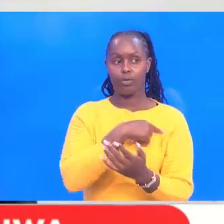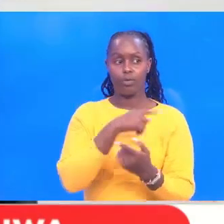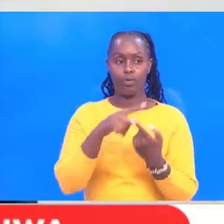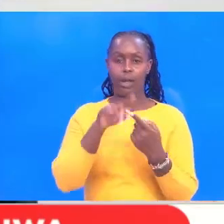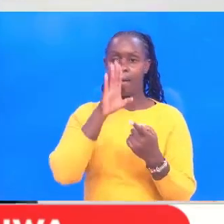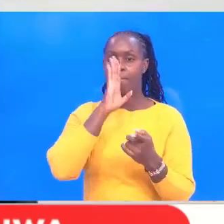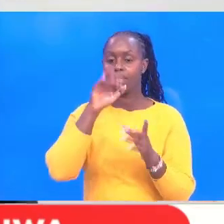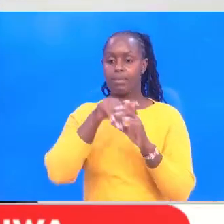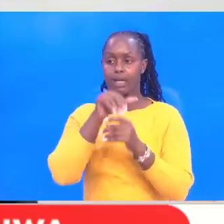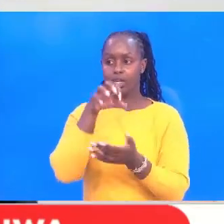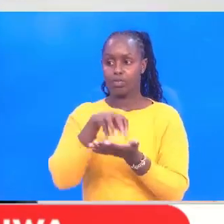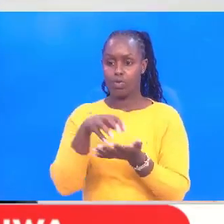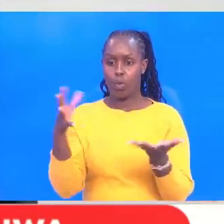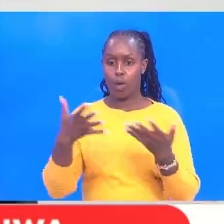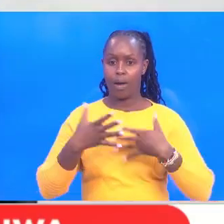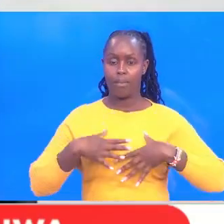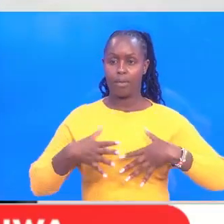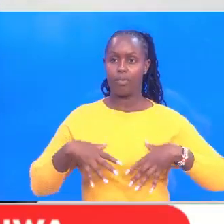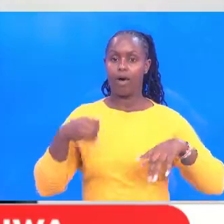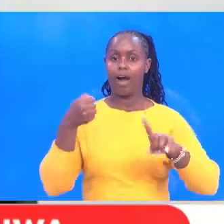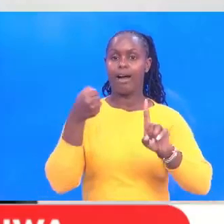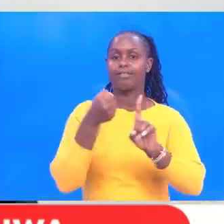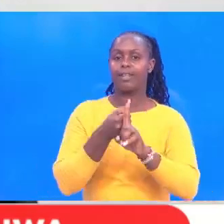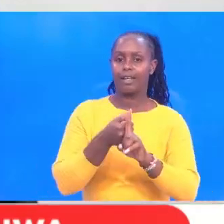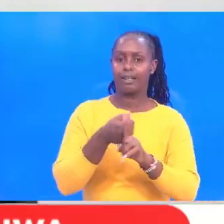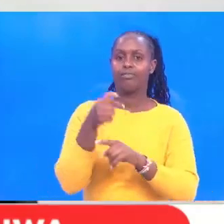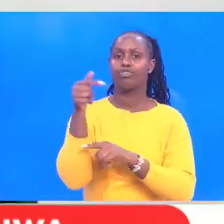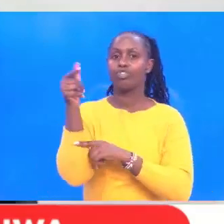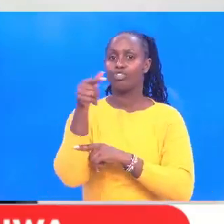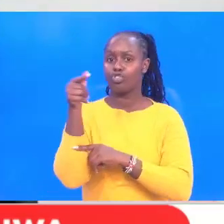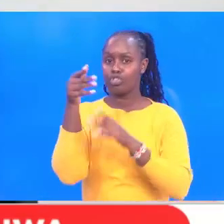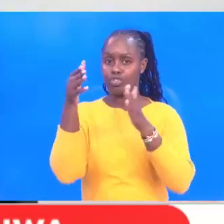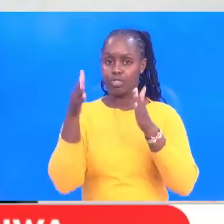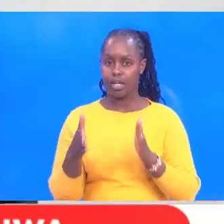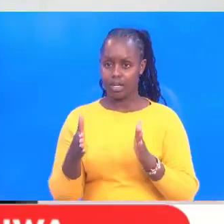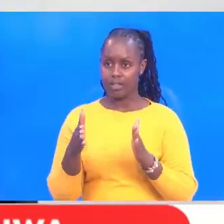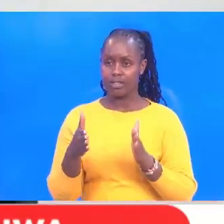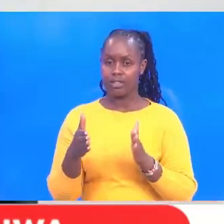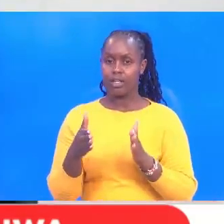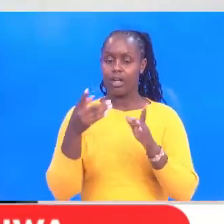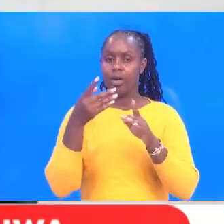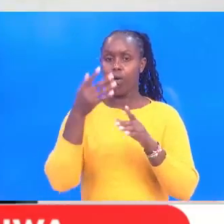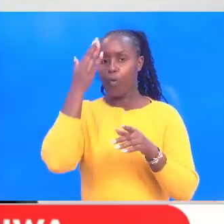teland Batterharomia Music